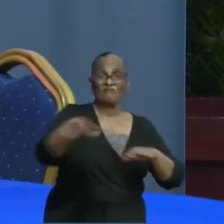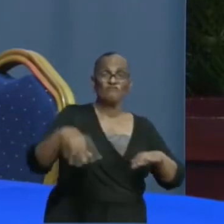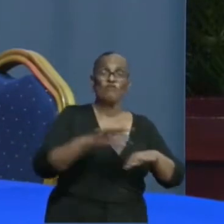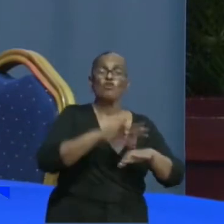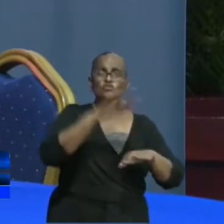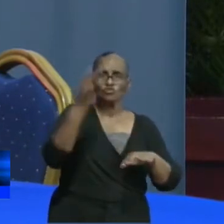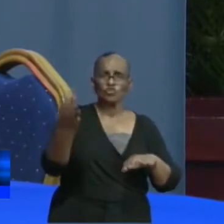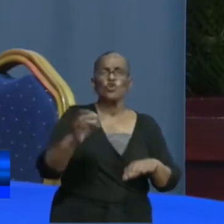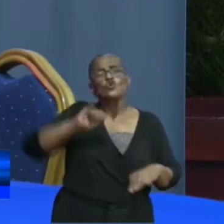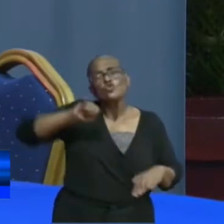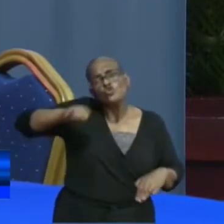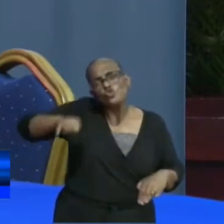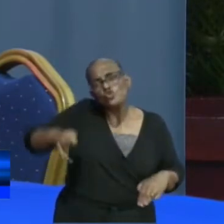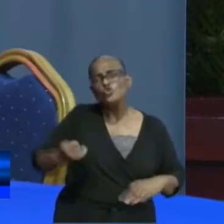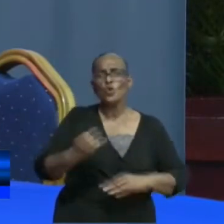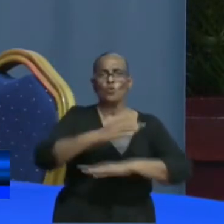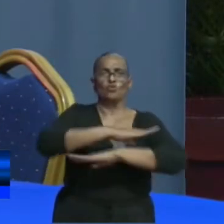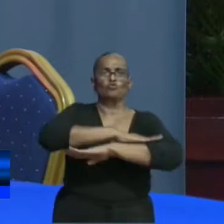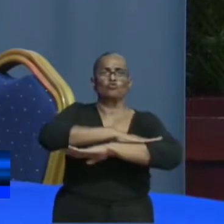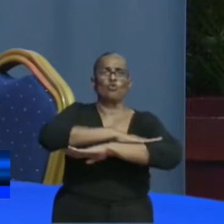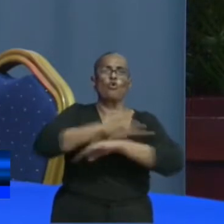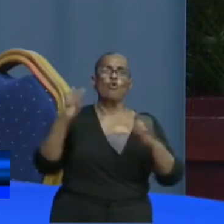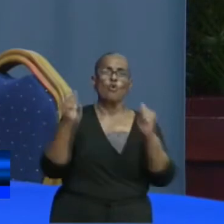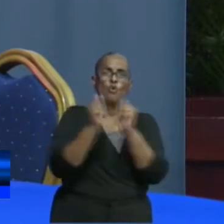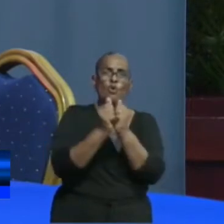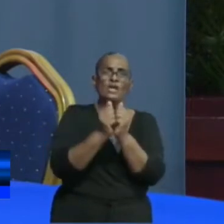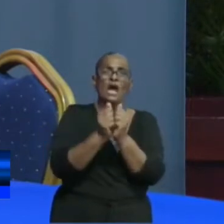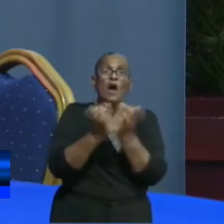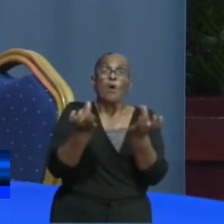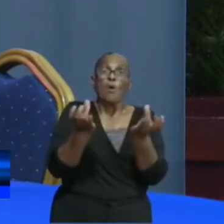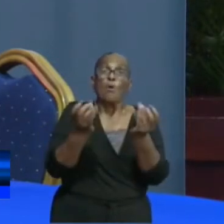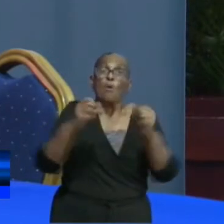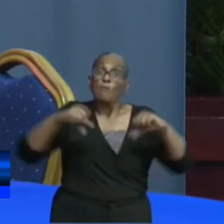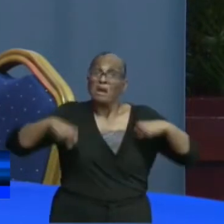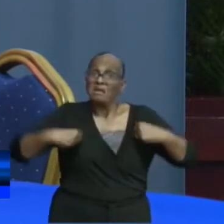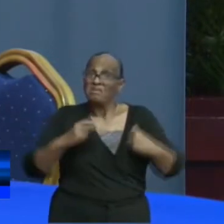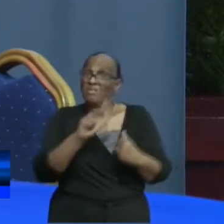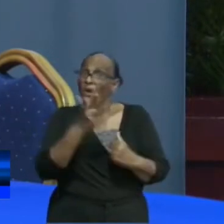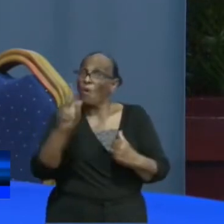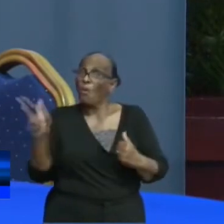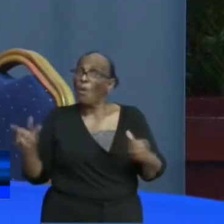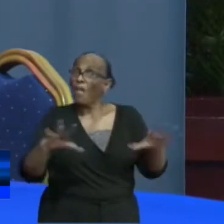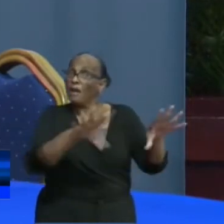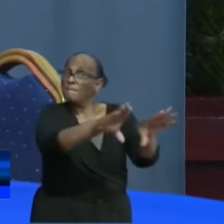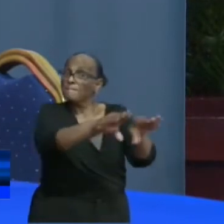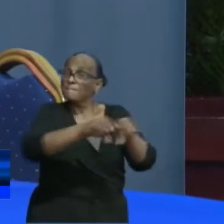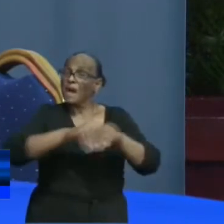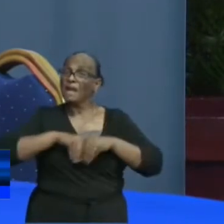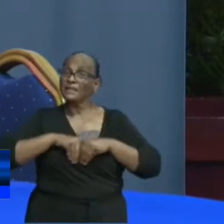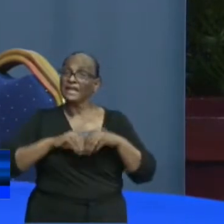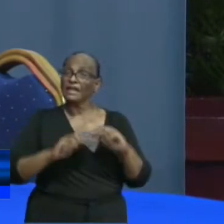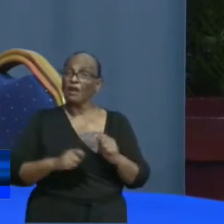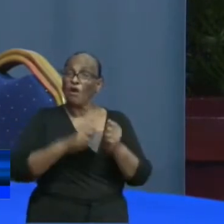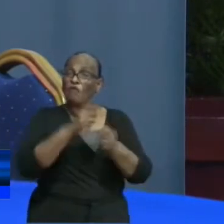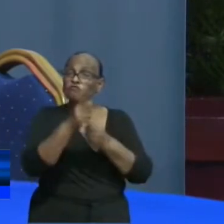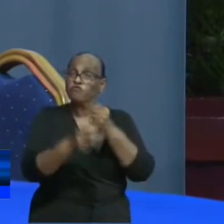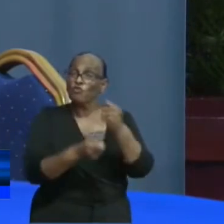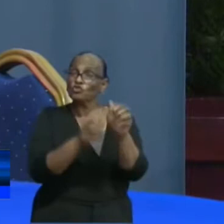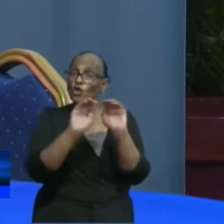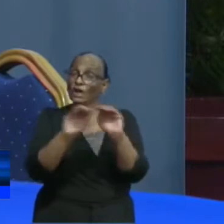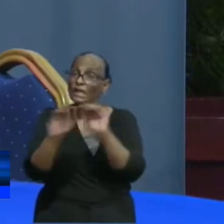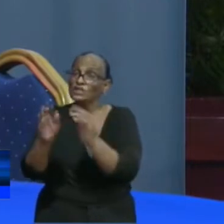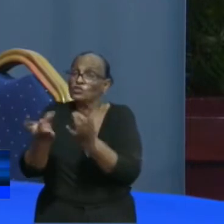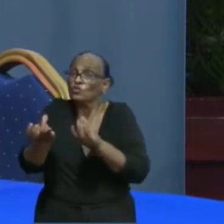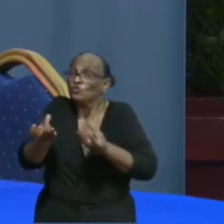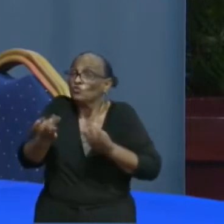nieuw schooljaar van start zal gaan. Wat zullen de maatregelen zijn, wat zullen de voorzorgsinstructies zijn om